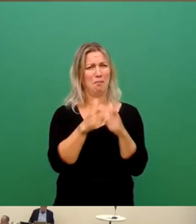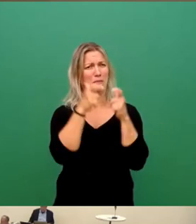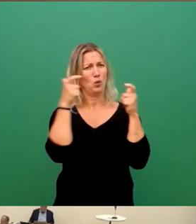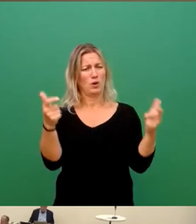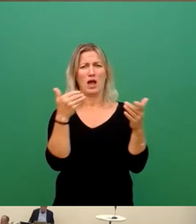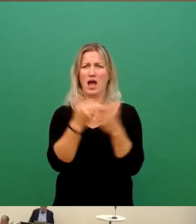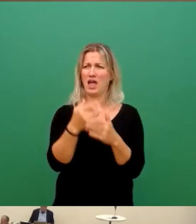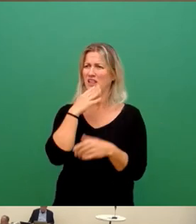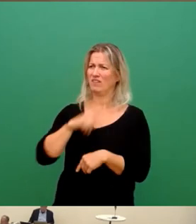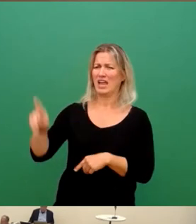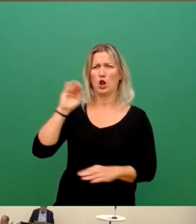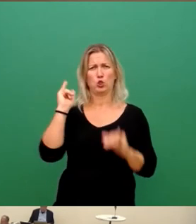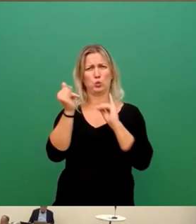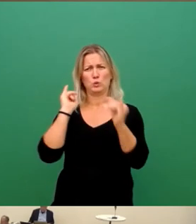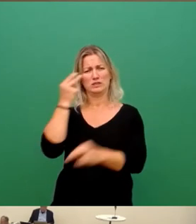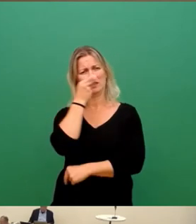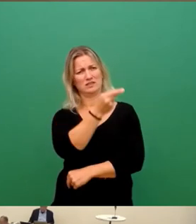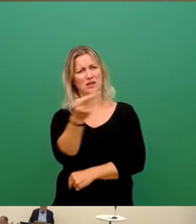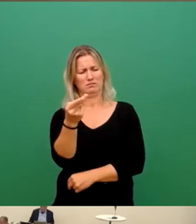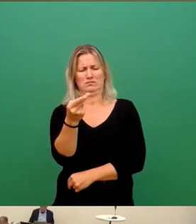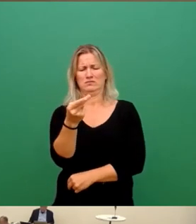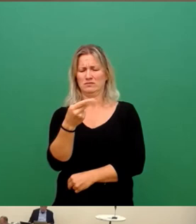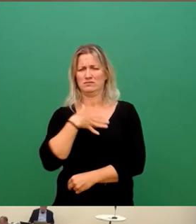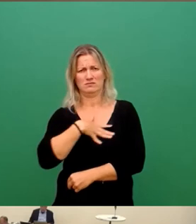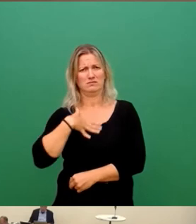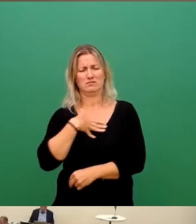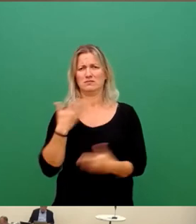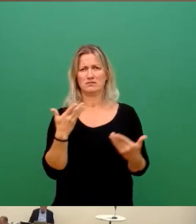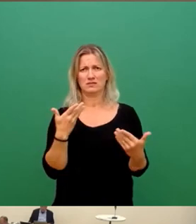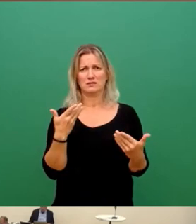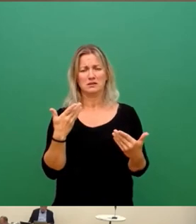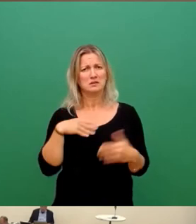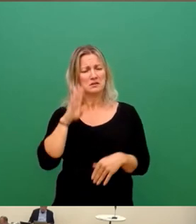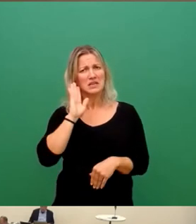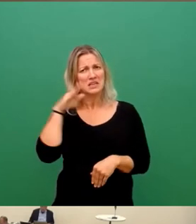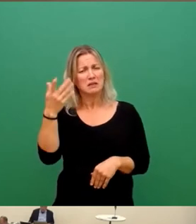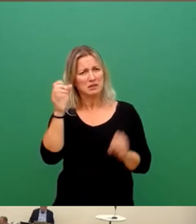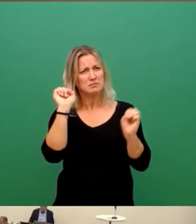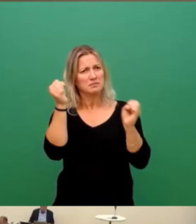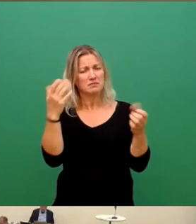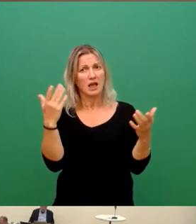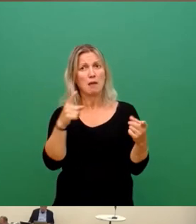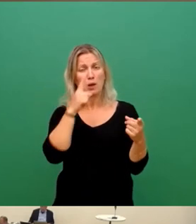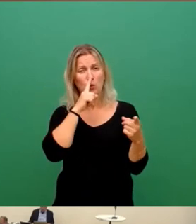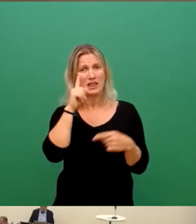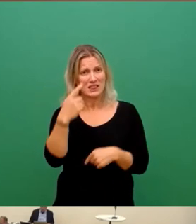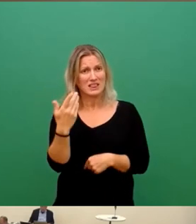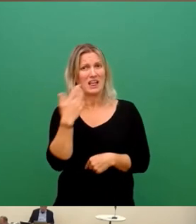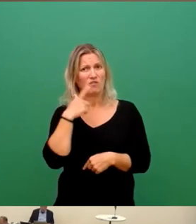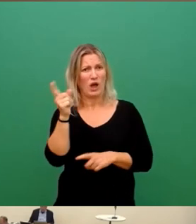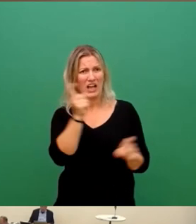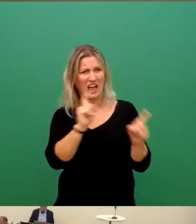und das stört wirklich. Und es wird immer gesagt, es gibt Aktivitäten, aber wenn es Aktivitäten in Sachen Graffiti